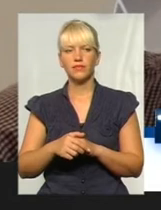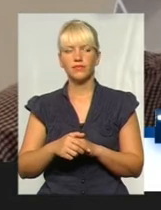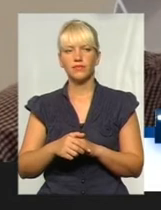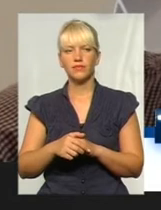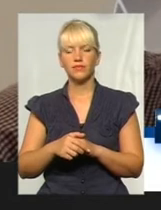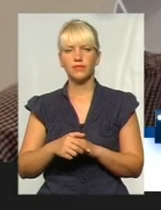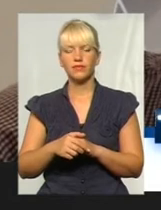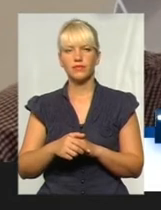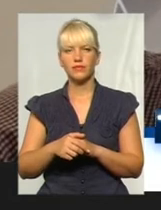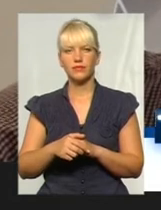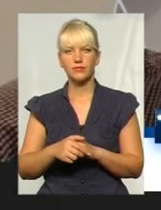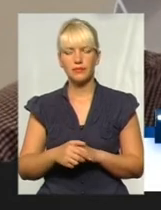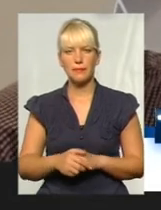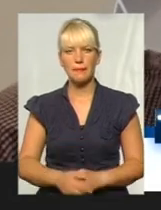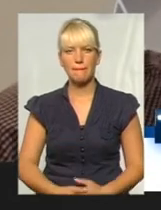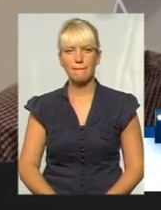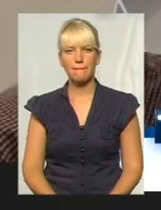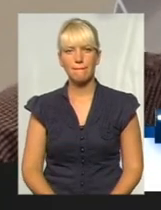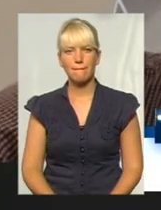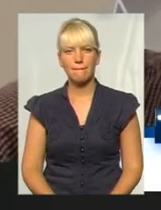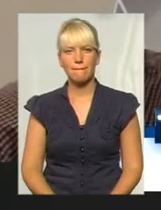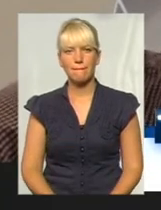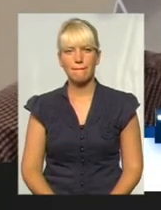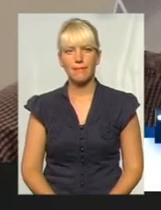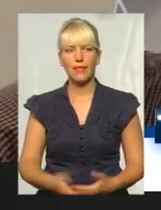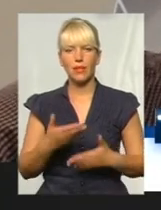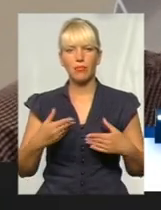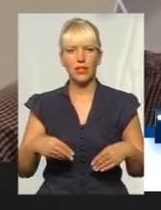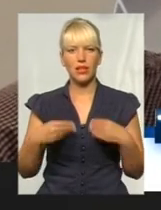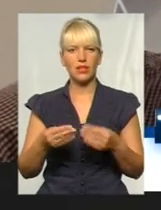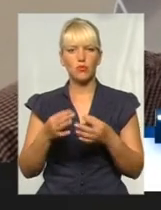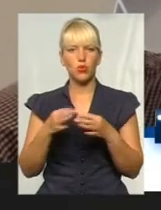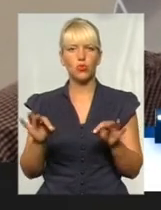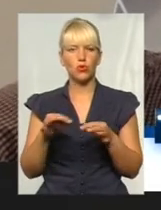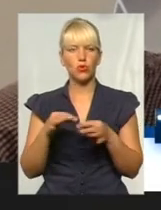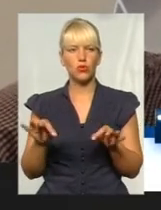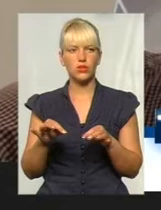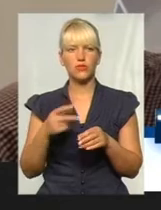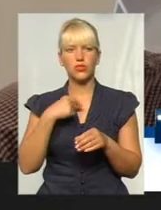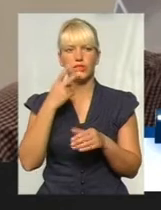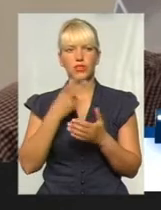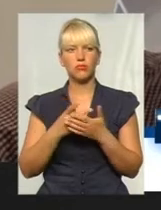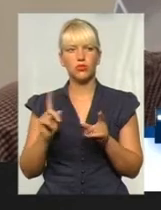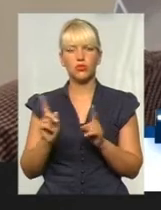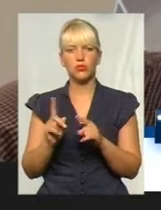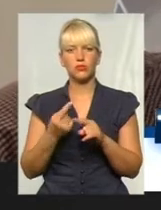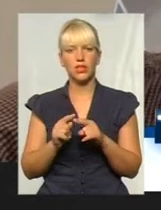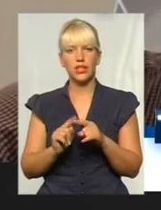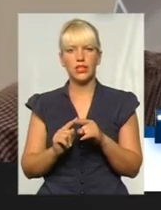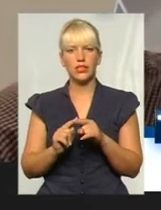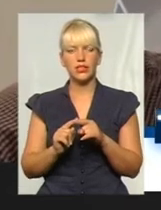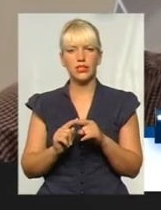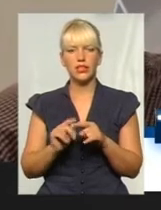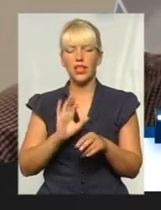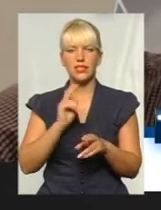дуже цікавлено. просто подиємо дозволи на встановлення скільки. Дивимося просто, щоб це було стільки